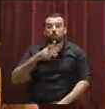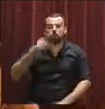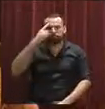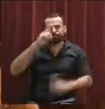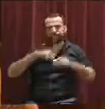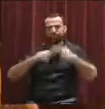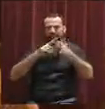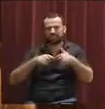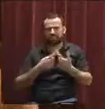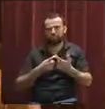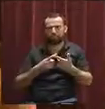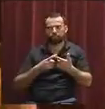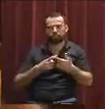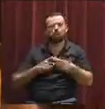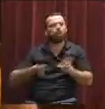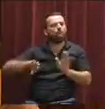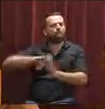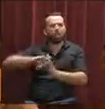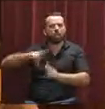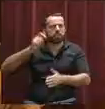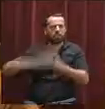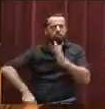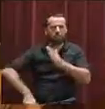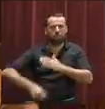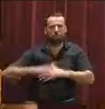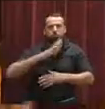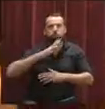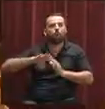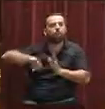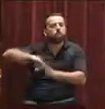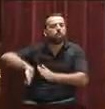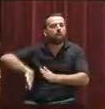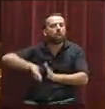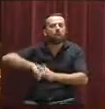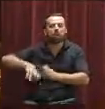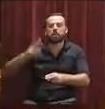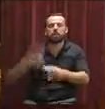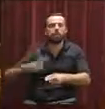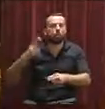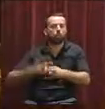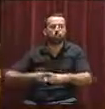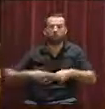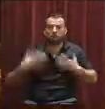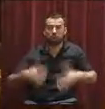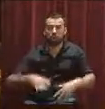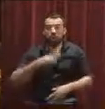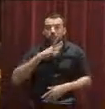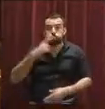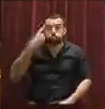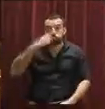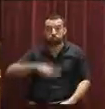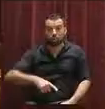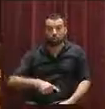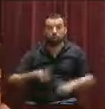de la disputa a l'espai de l'ultradreta a la qual Ciudadanos ja està competint en Vox per veure qui treu qüestions